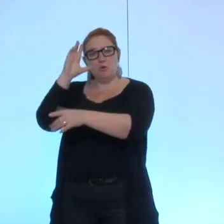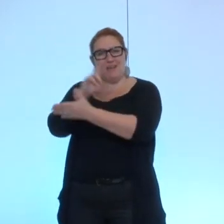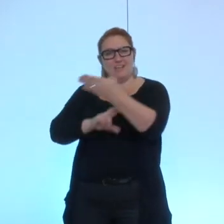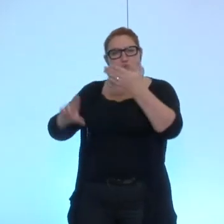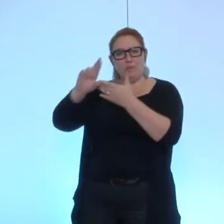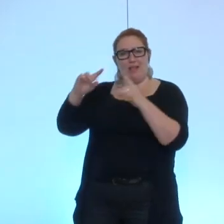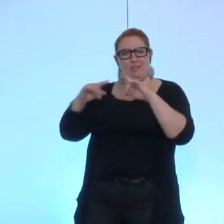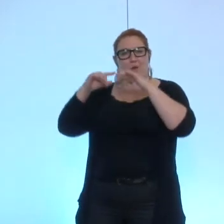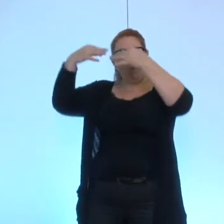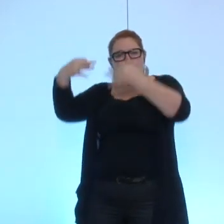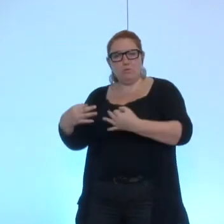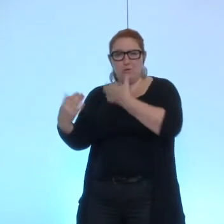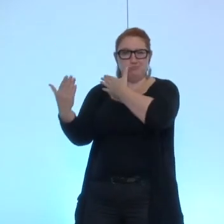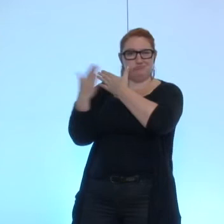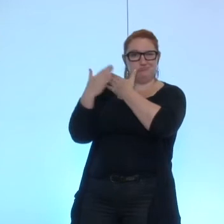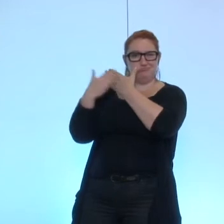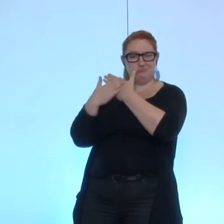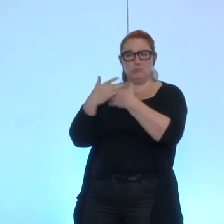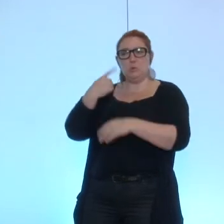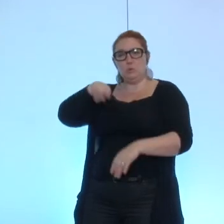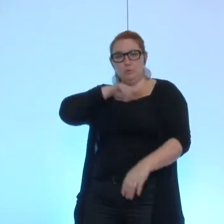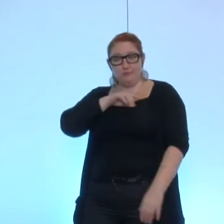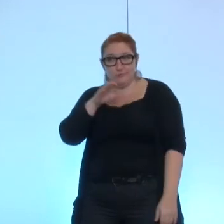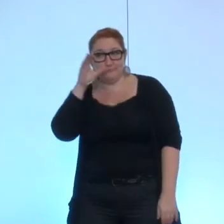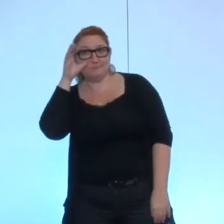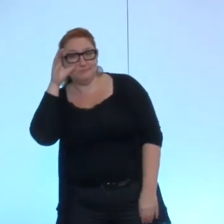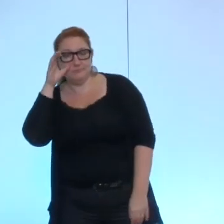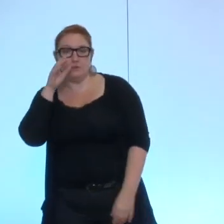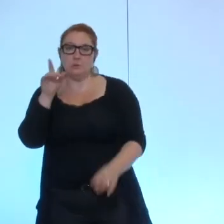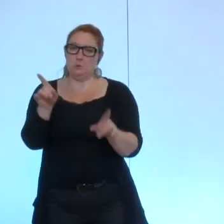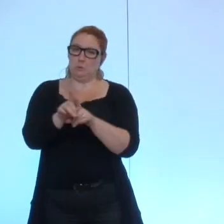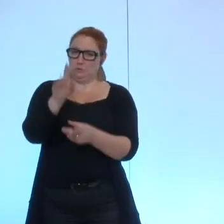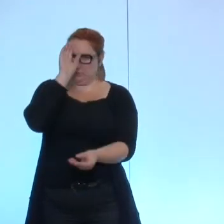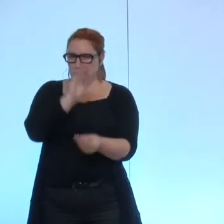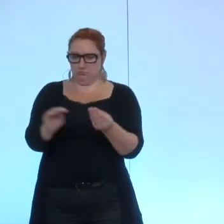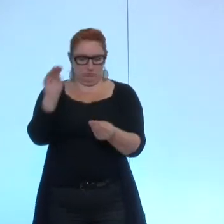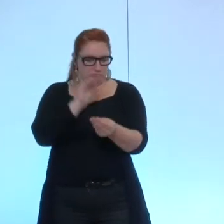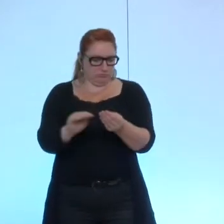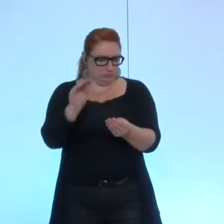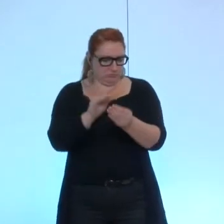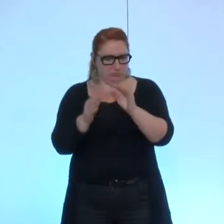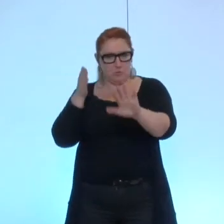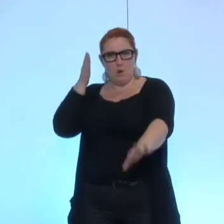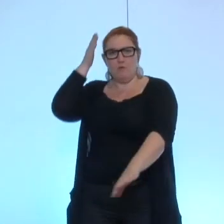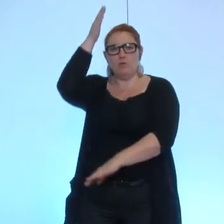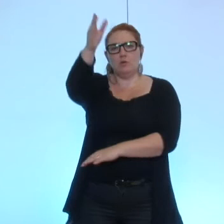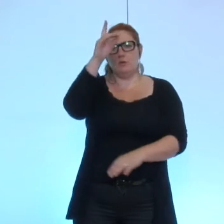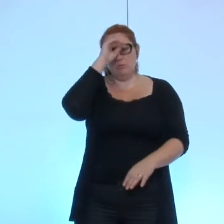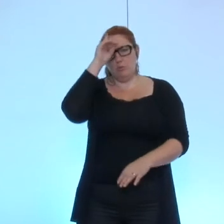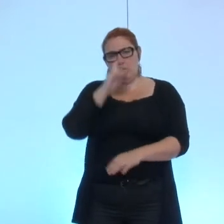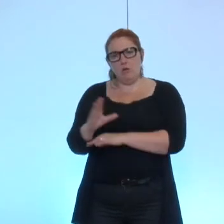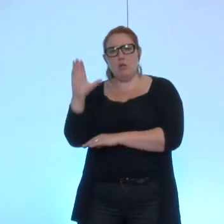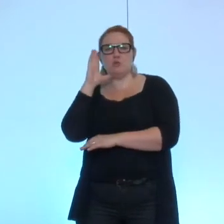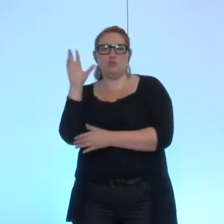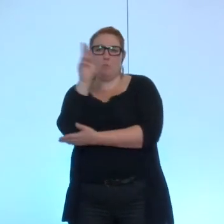il y a aussi des questions sur l'avenir parce que la chambre régional des comptes nous dit que l'encours de